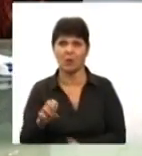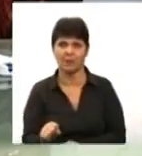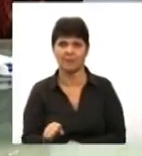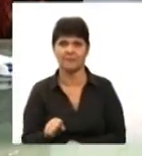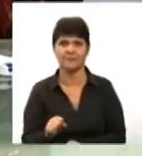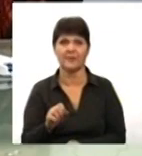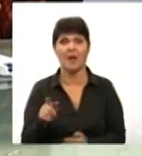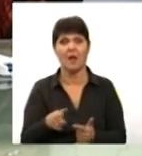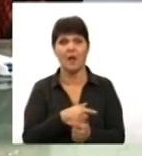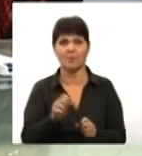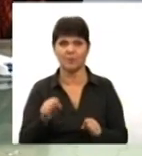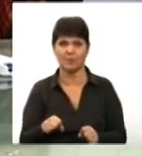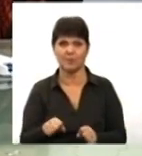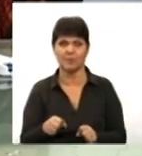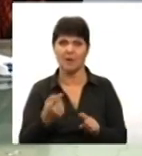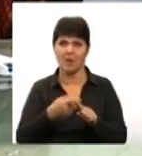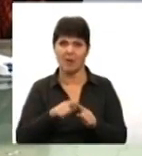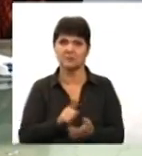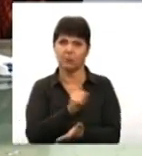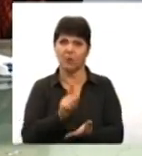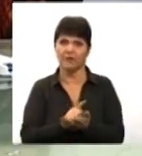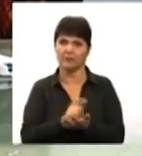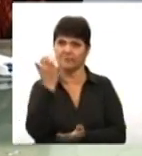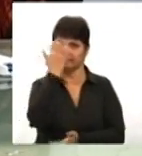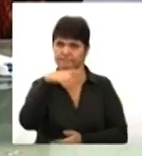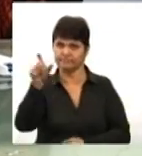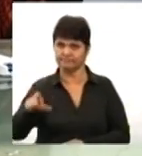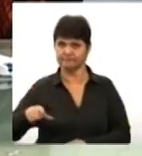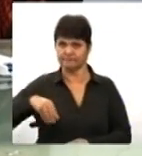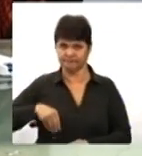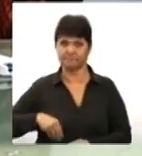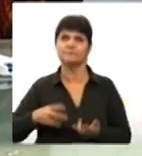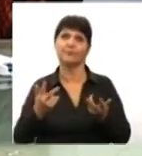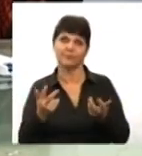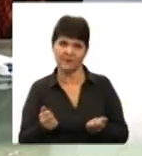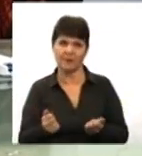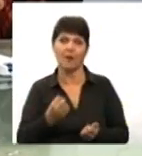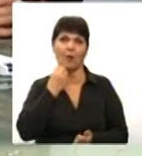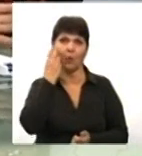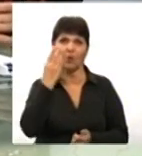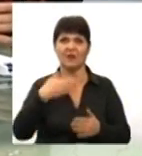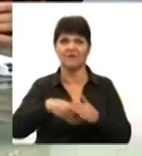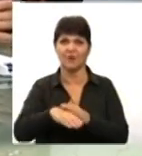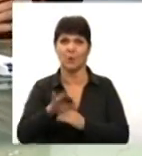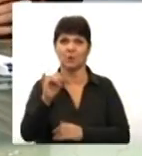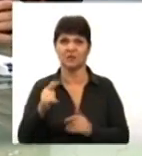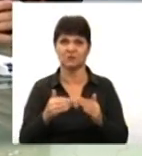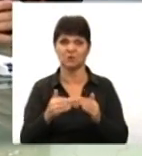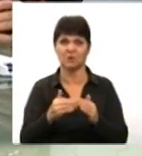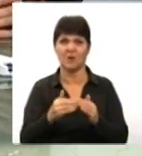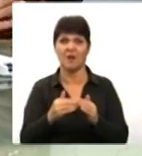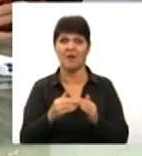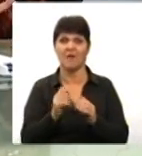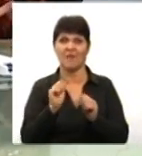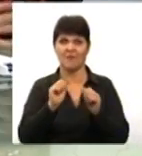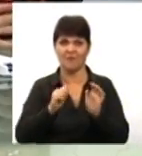Це потрібно мати незрячій людині із собою? Так, незряча людина, коли виходить із дому, вмикає цей пристрій,